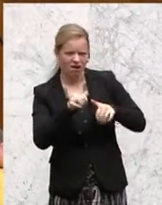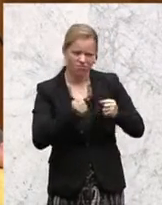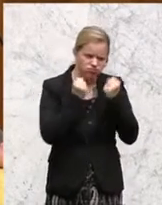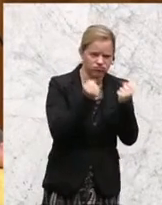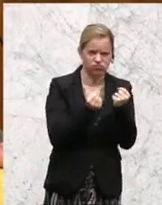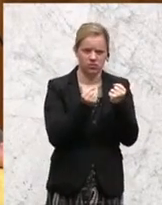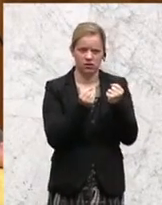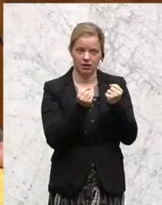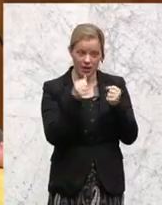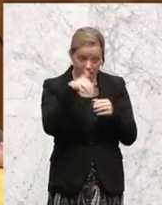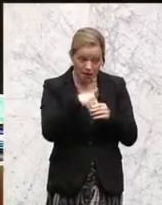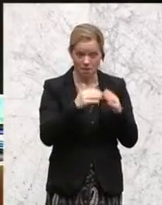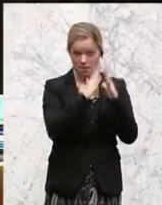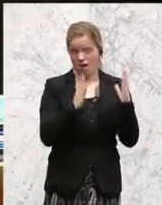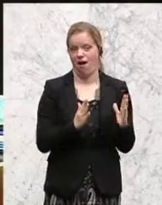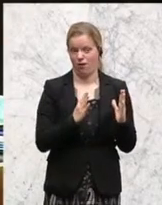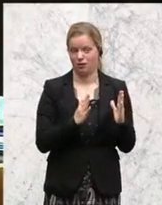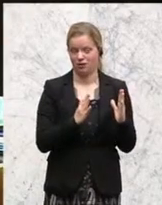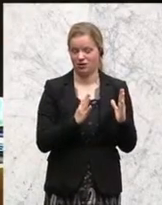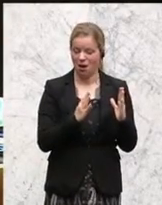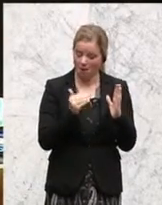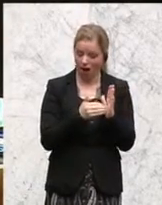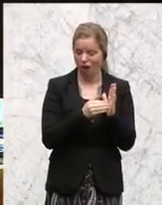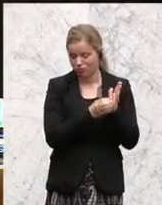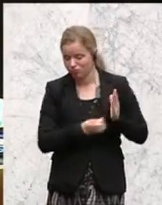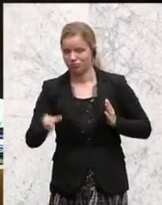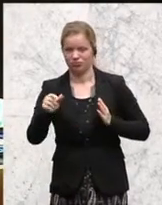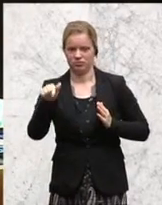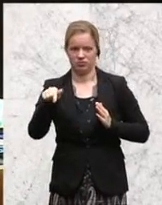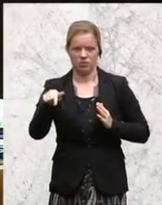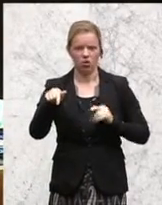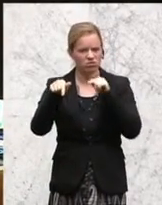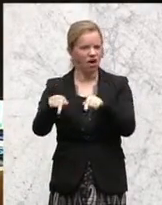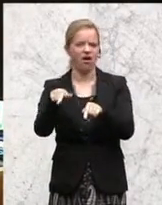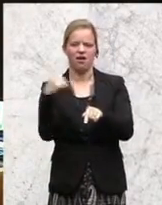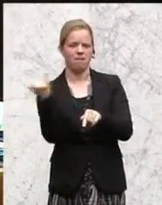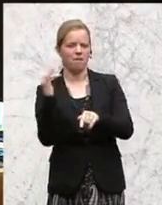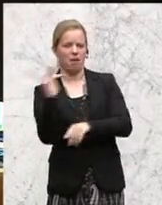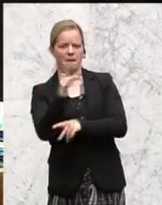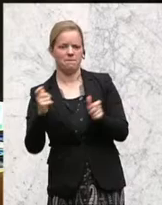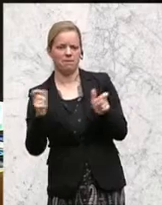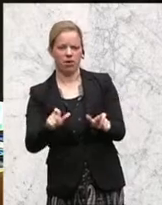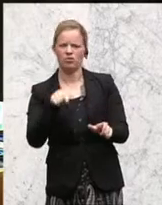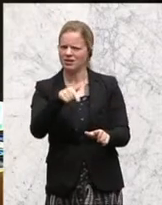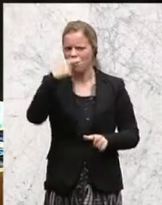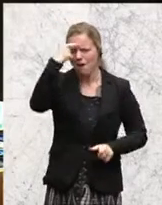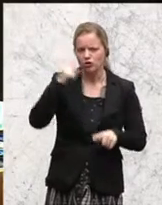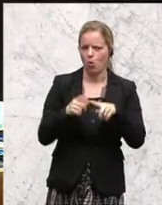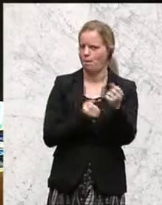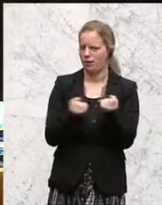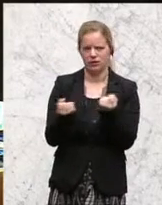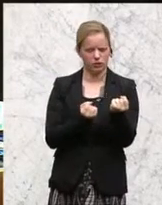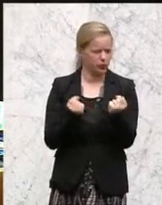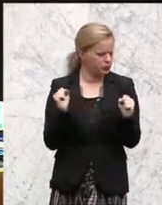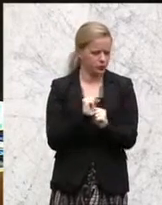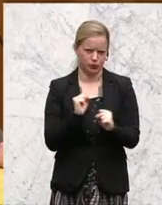schäbig, das finde ich menschlich und politisch schäbig. Wären Sie